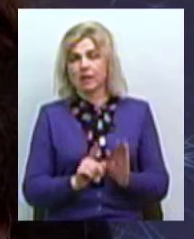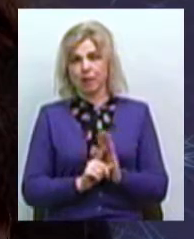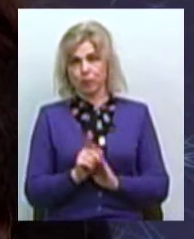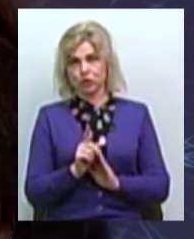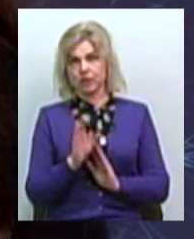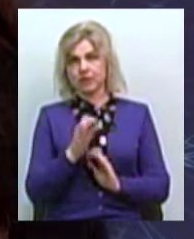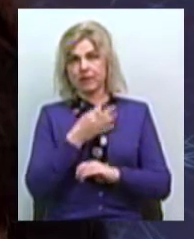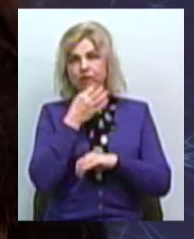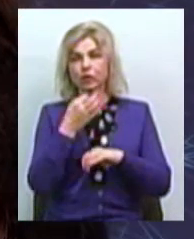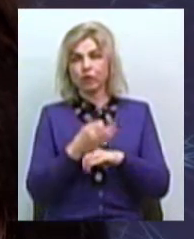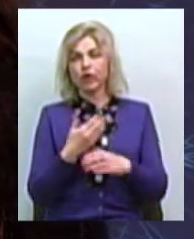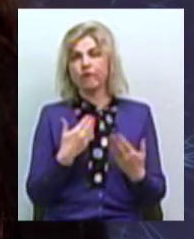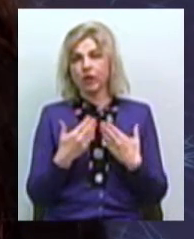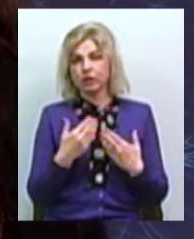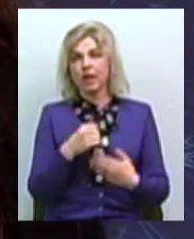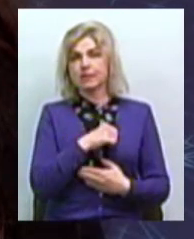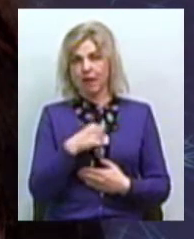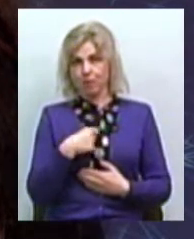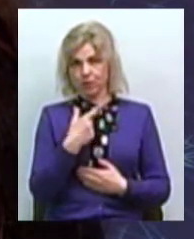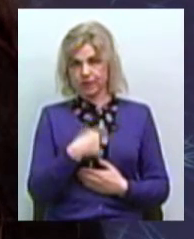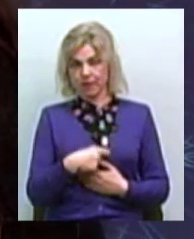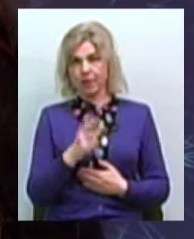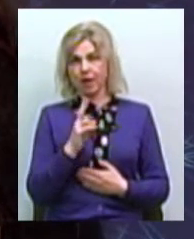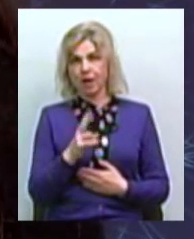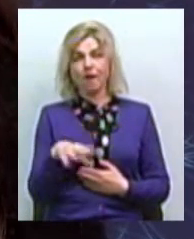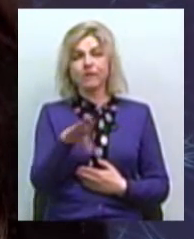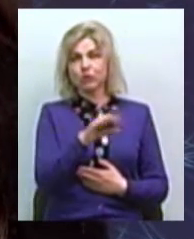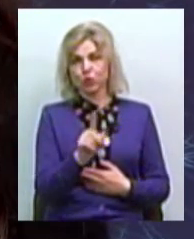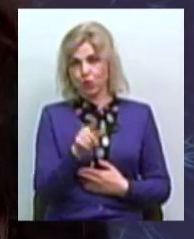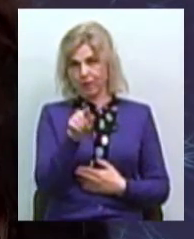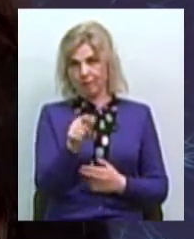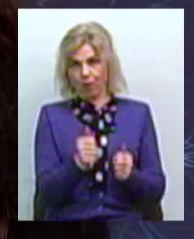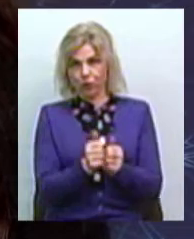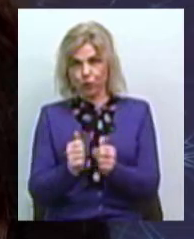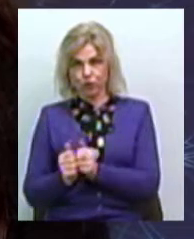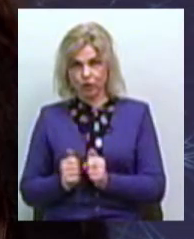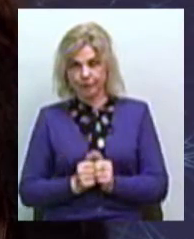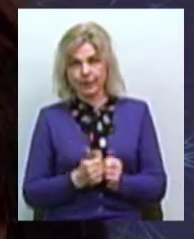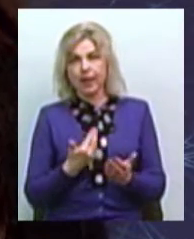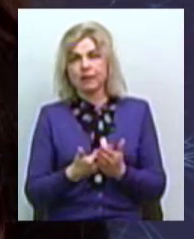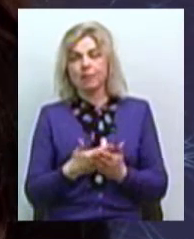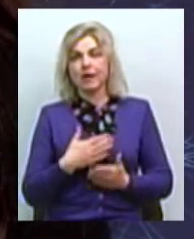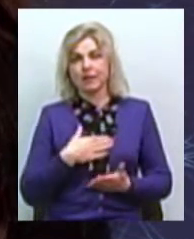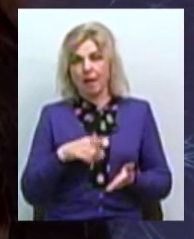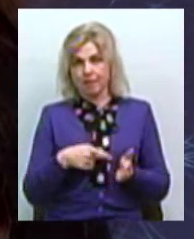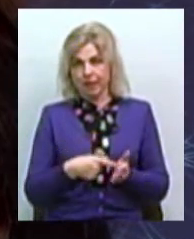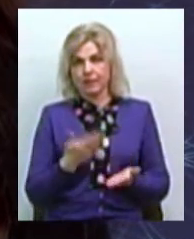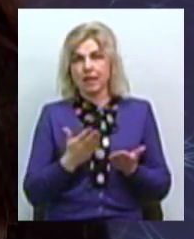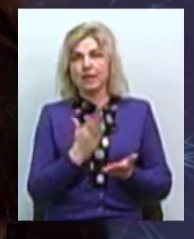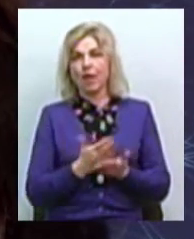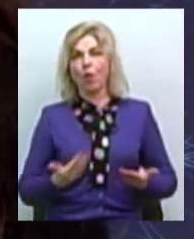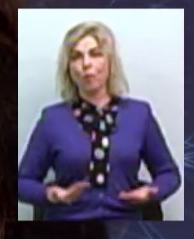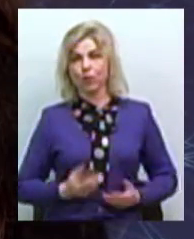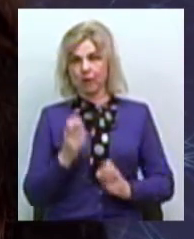відповідального відношення самого себе до всього, що тебе оточує. І, наприклад, в нашому місті, якщо є комунальне підприємство,